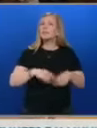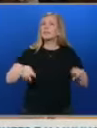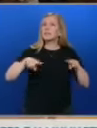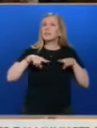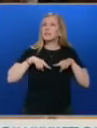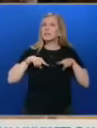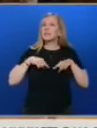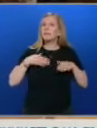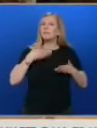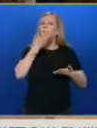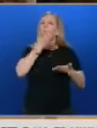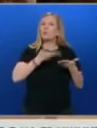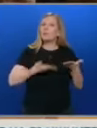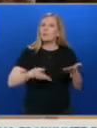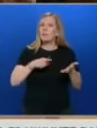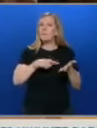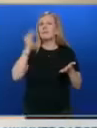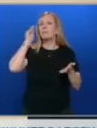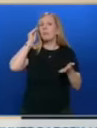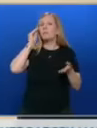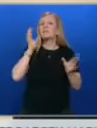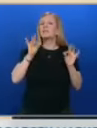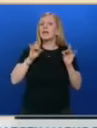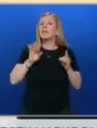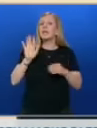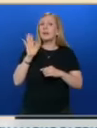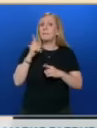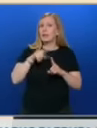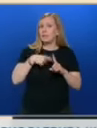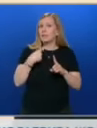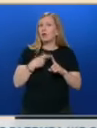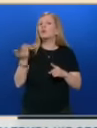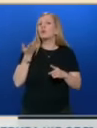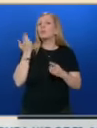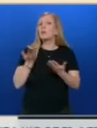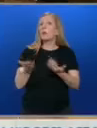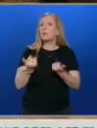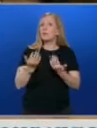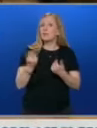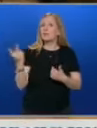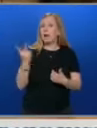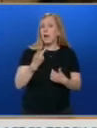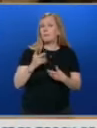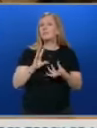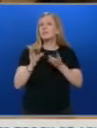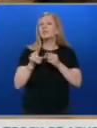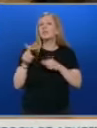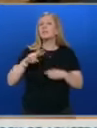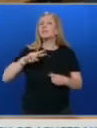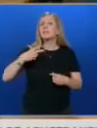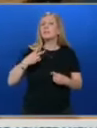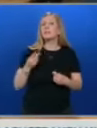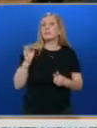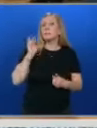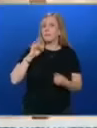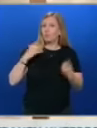позиция, в която припомнят, че още в средата на май са призовали Иван Гешев и тогавашния му заместник Борислав Сарафов да бъдат освободени от